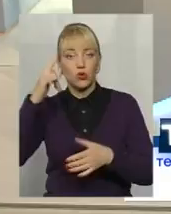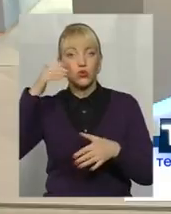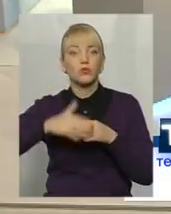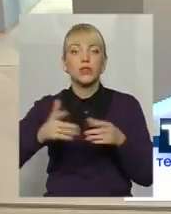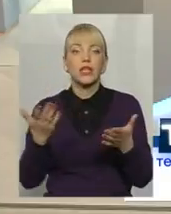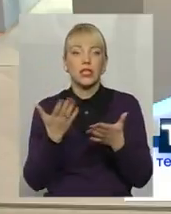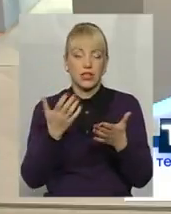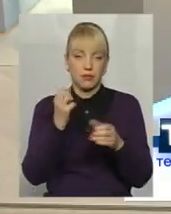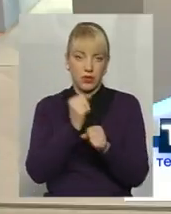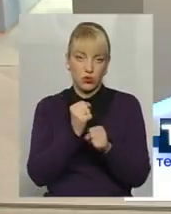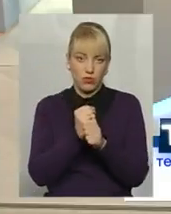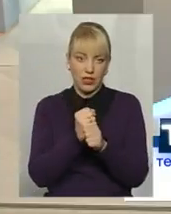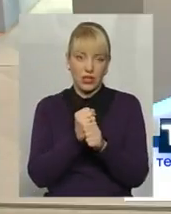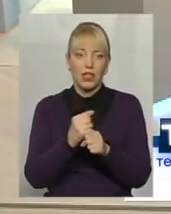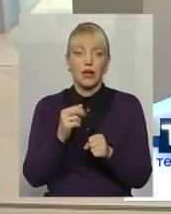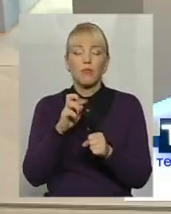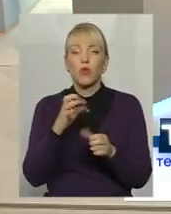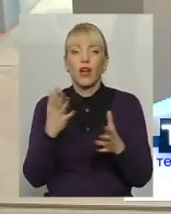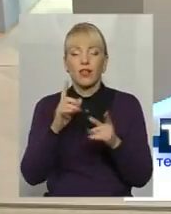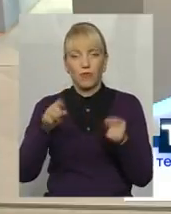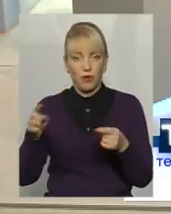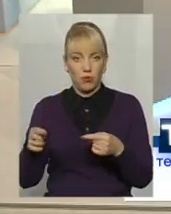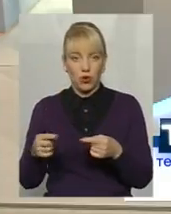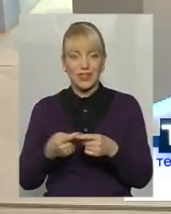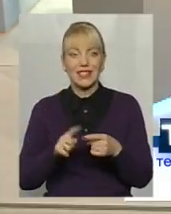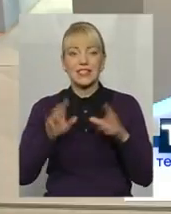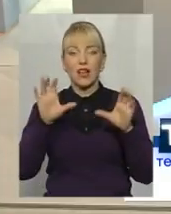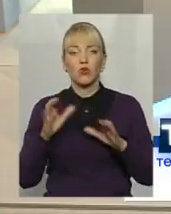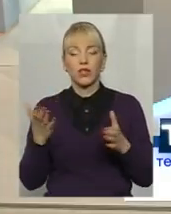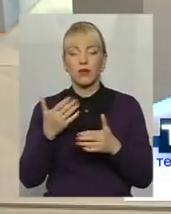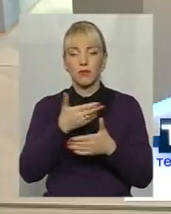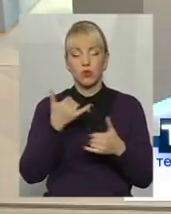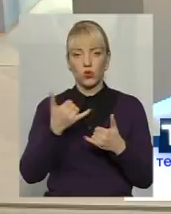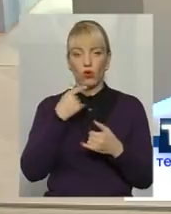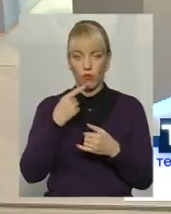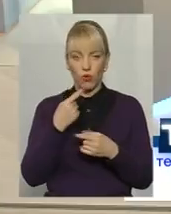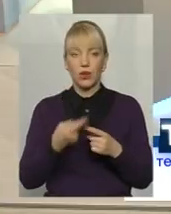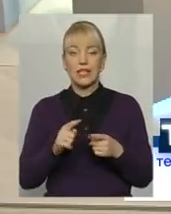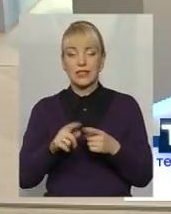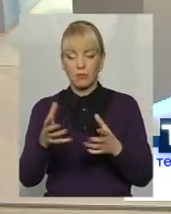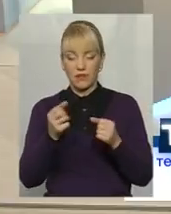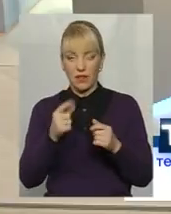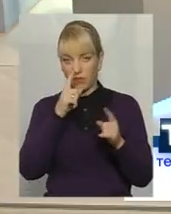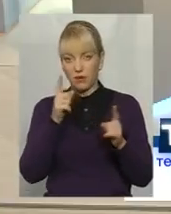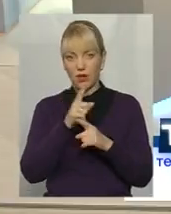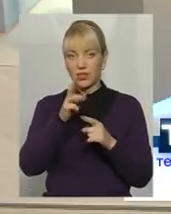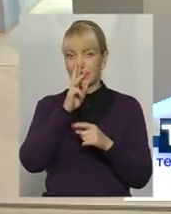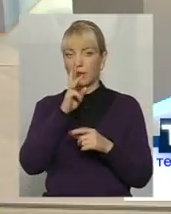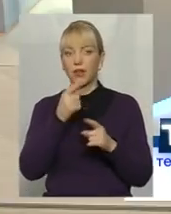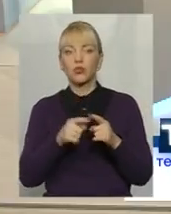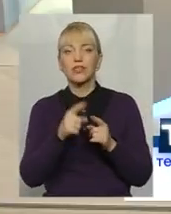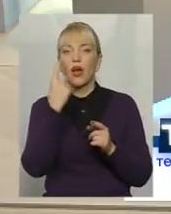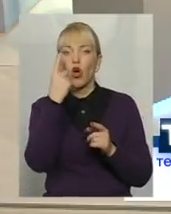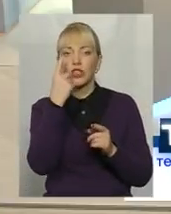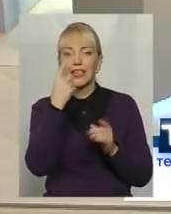питання, щоб ці документи пройшли громадське обговорення. Оцей закон, за яким ми сьогодні говоримо, це ми взяли мінімальну зарплату, це один пунктик з того